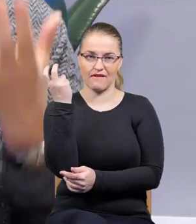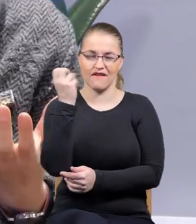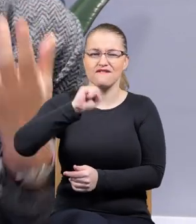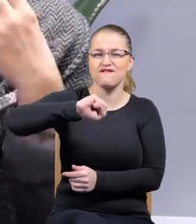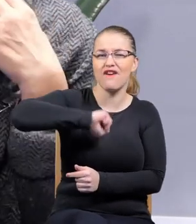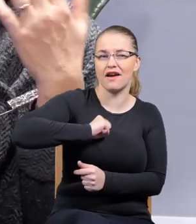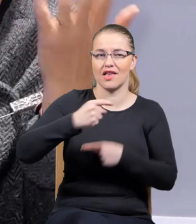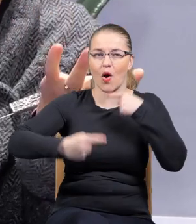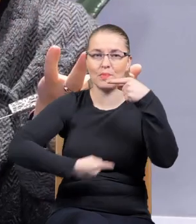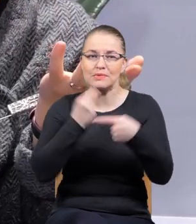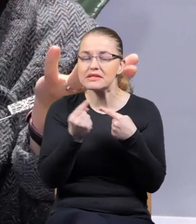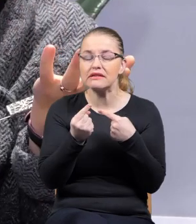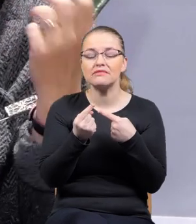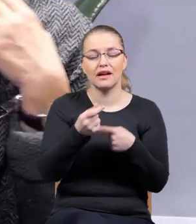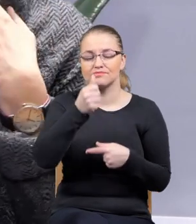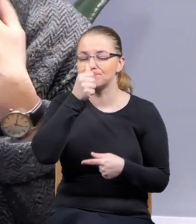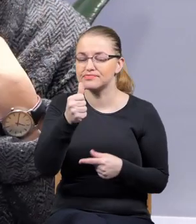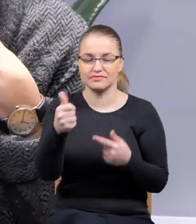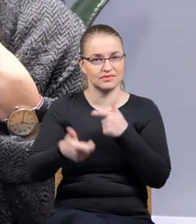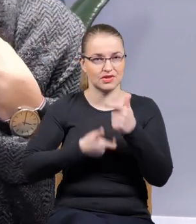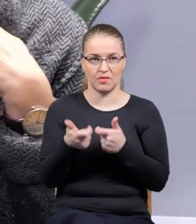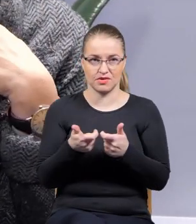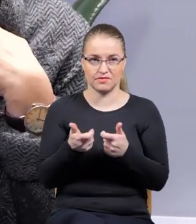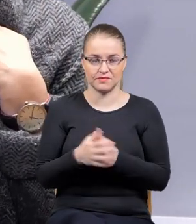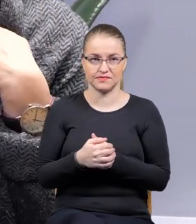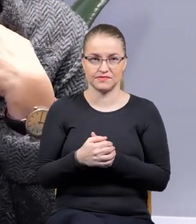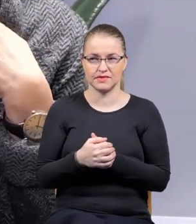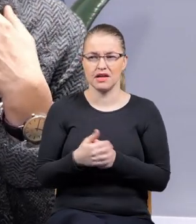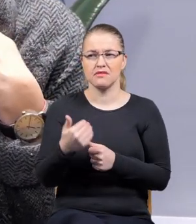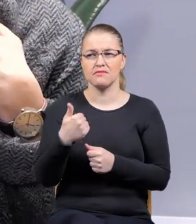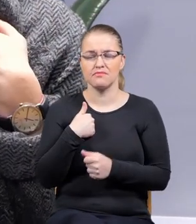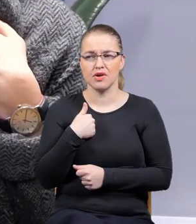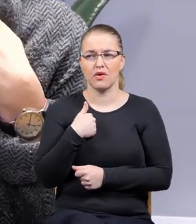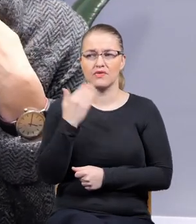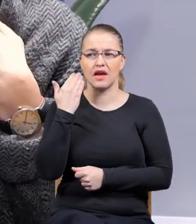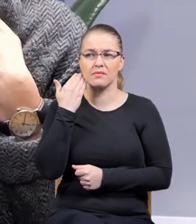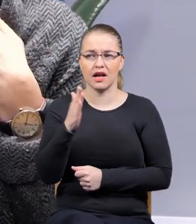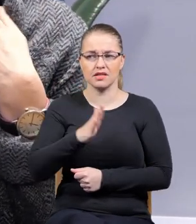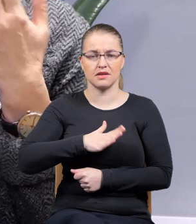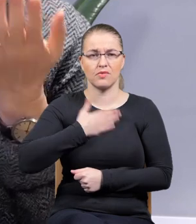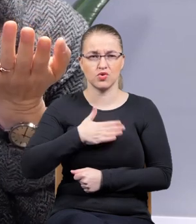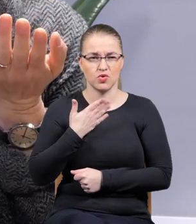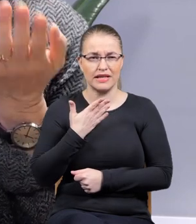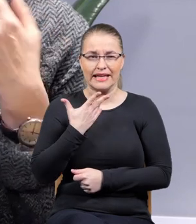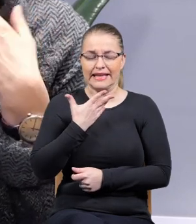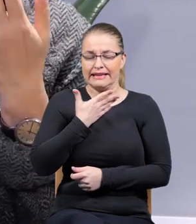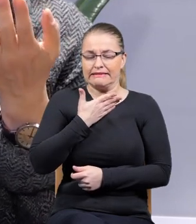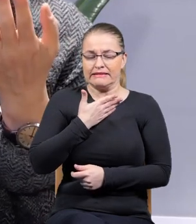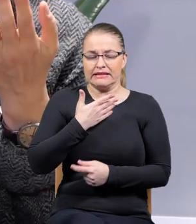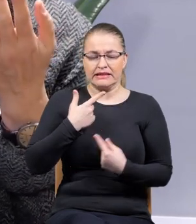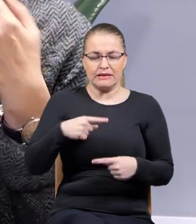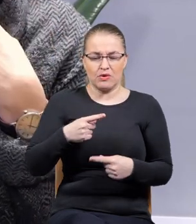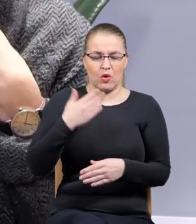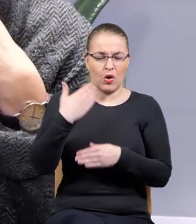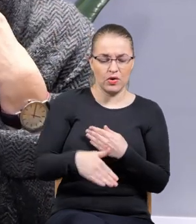do opisania i niestety już się nie da tego zrobić. Miałam chyba najbardziej takie poczucie nieskończenia po